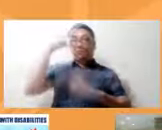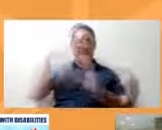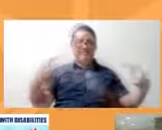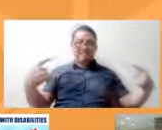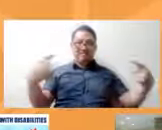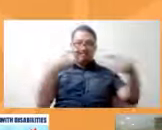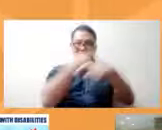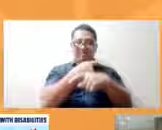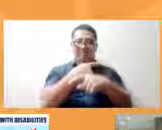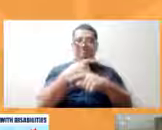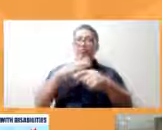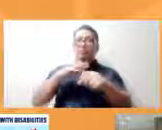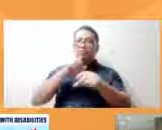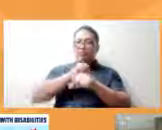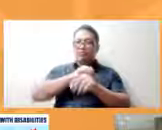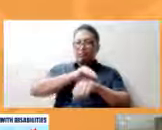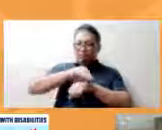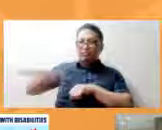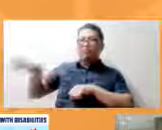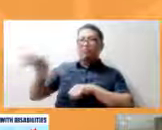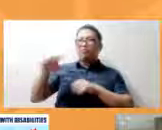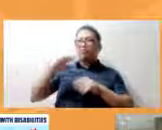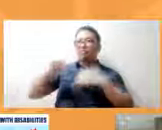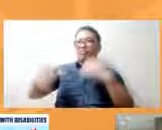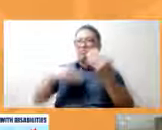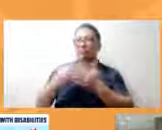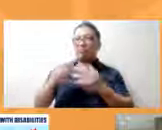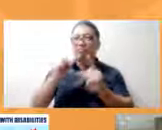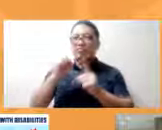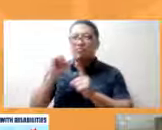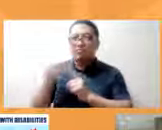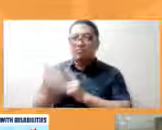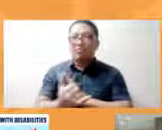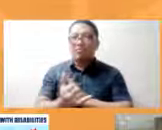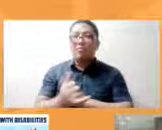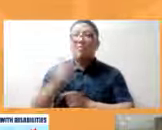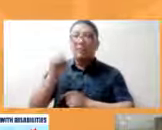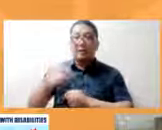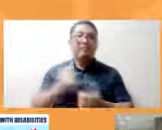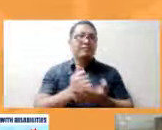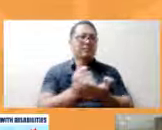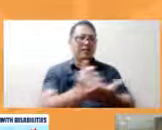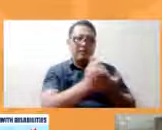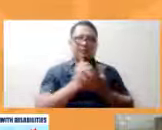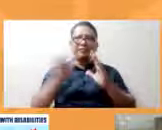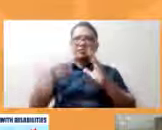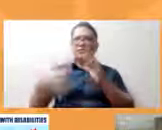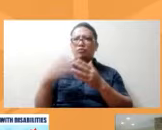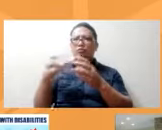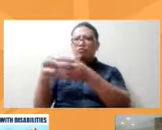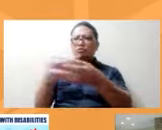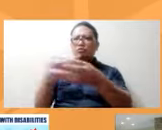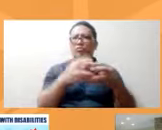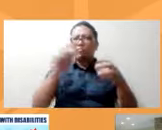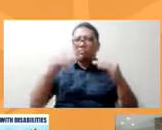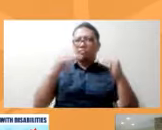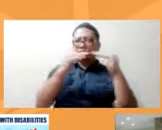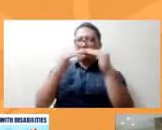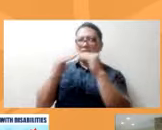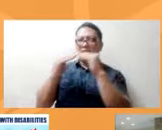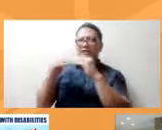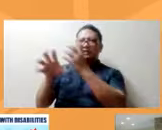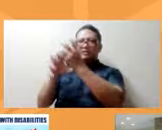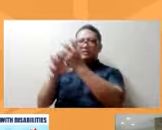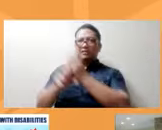sector so we want on equal footing lahat ng sector lahat pantay pantay yung nakukuhang mga